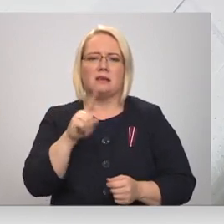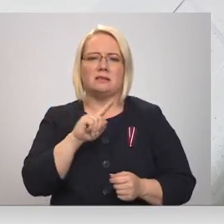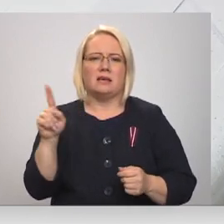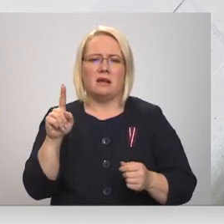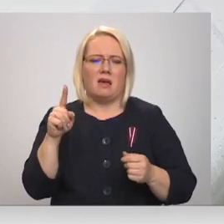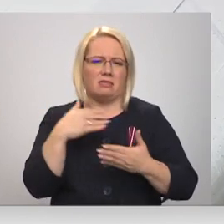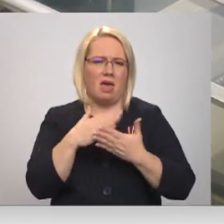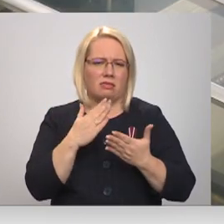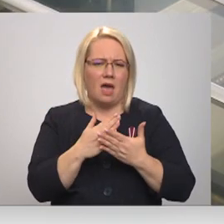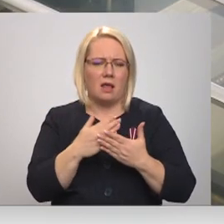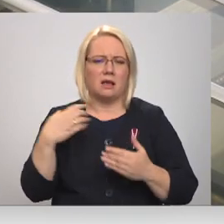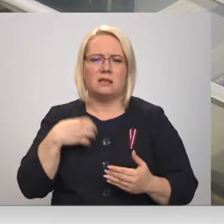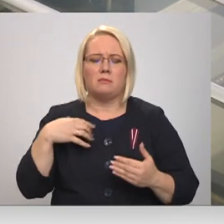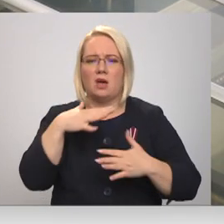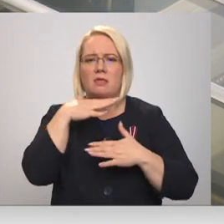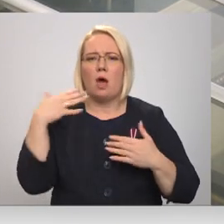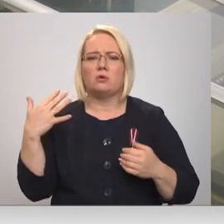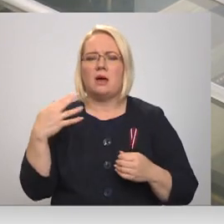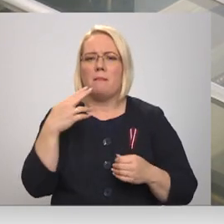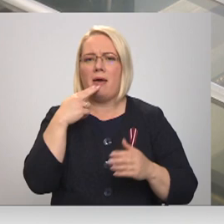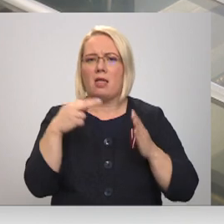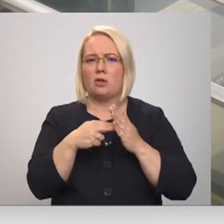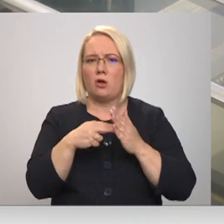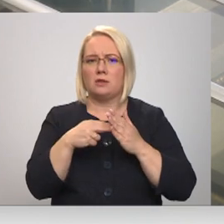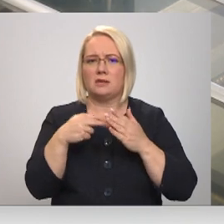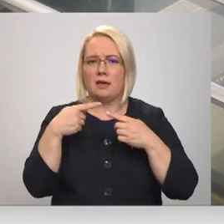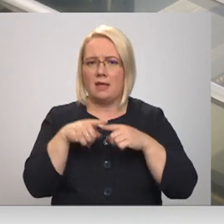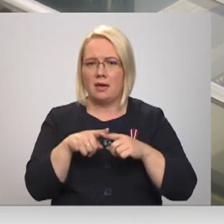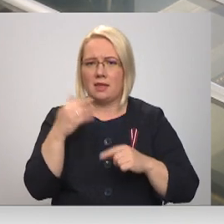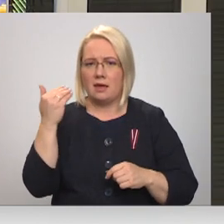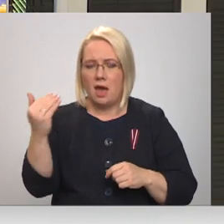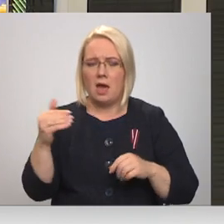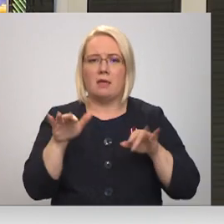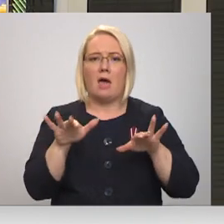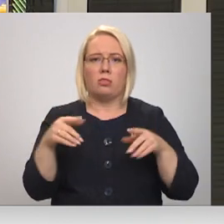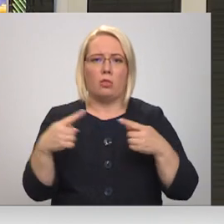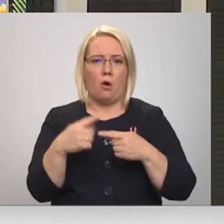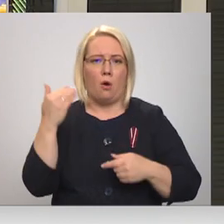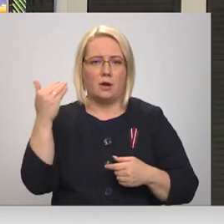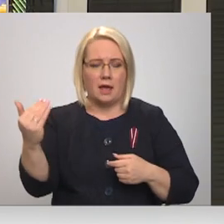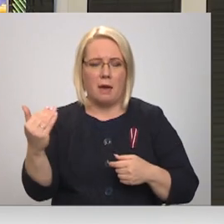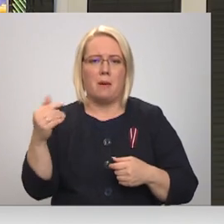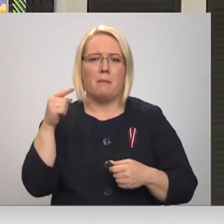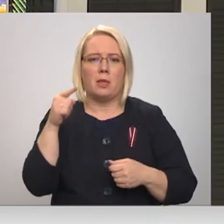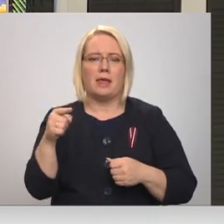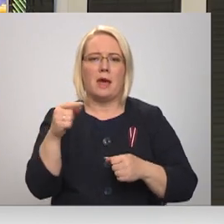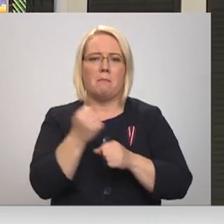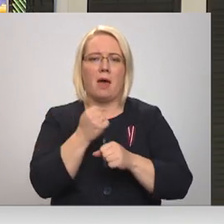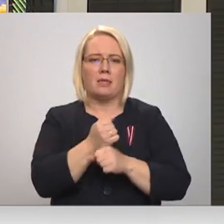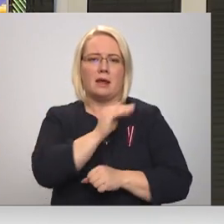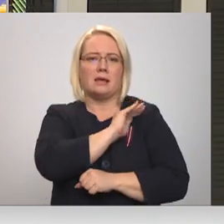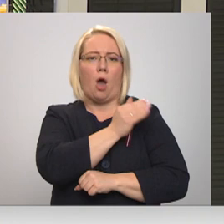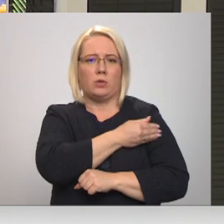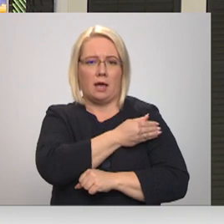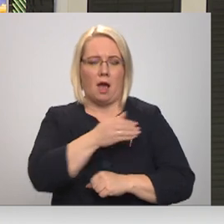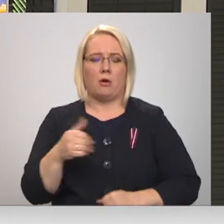kas nepieciešama daudz un dažādām elektroniskām iekārtām, piemēram, datoriem, un ļautos padarīt ar vienu mazākus, bet jaudīgākus. Mēs